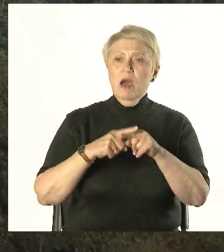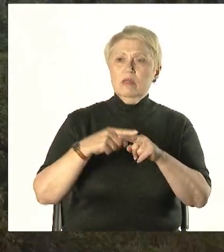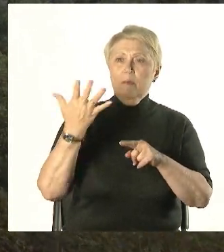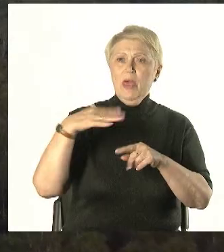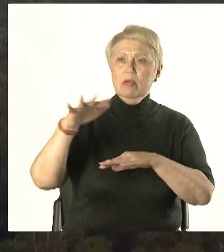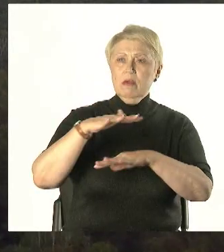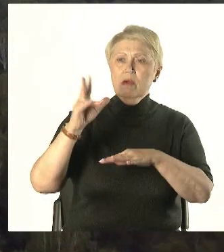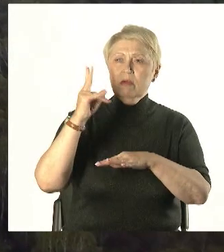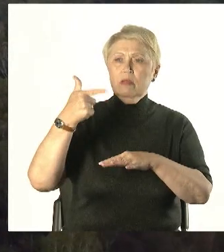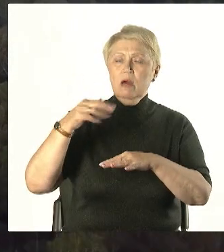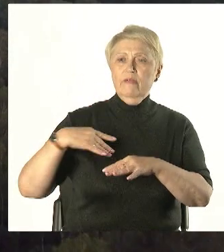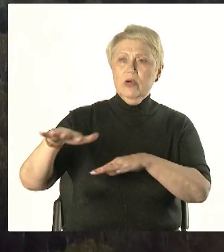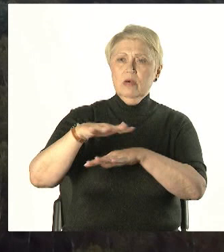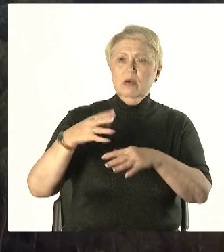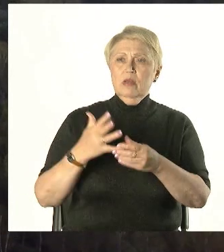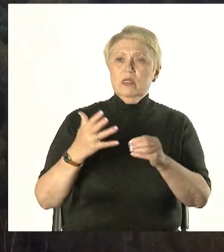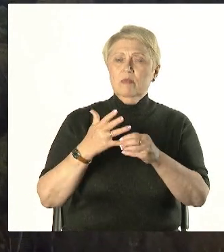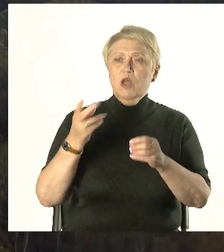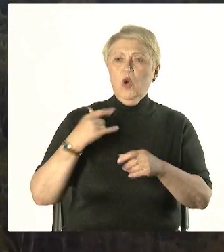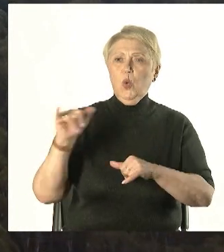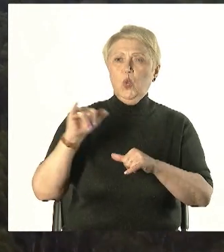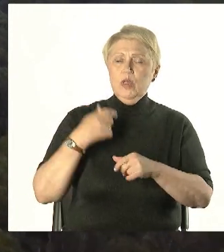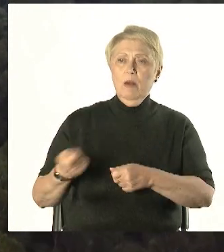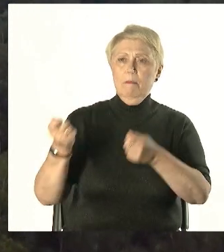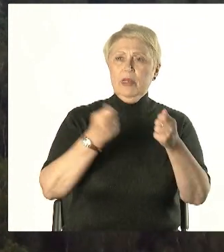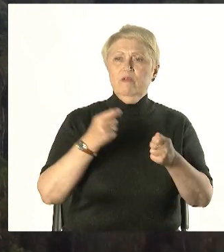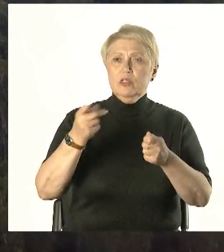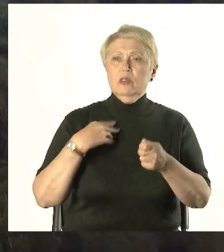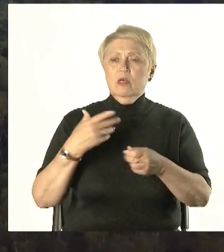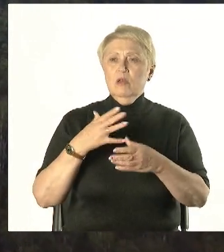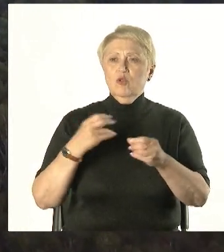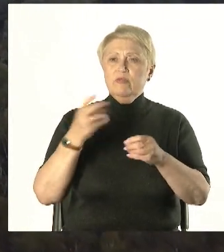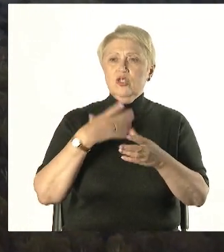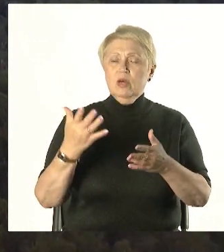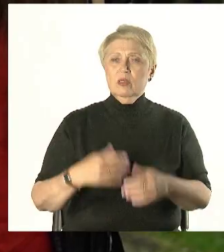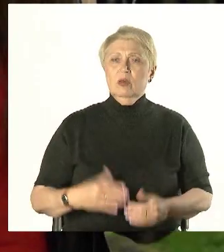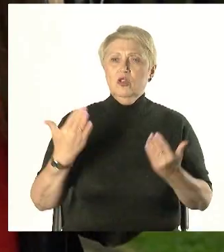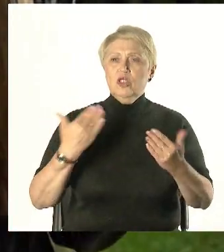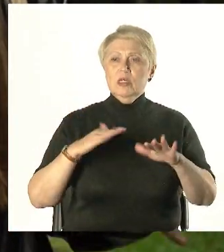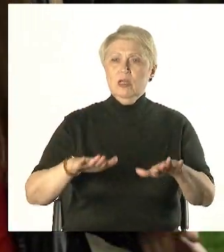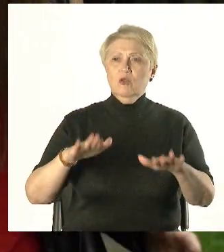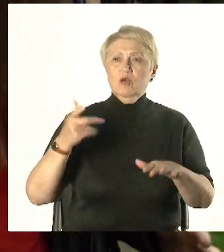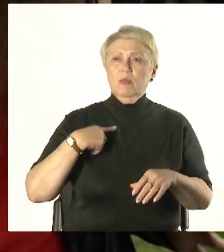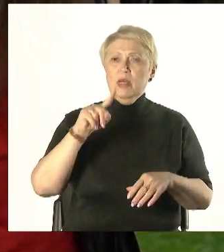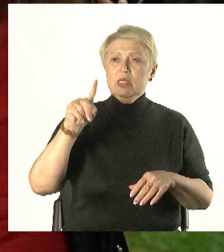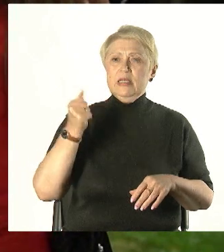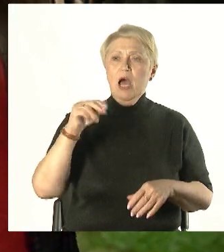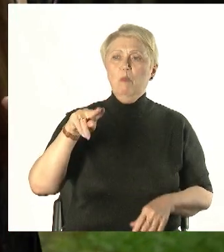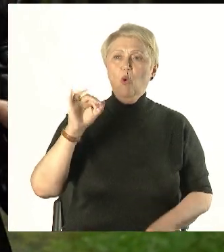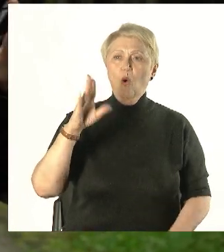гектаров земли, куда привозят вещества, которые даже отработав требуют особого подхода. Мы сейчас находимся на территории заповедника.